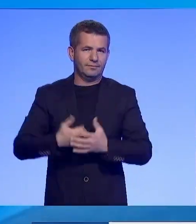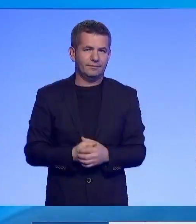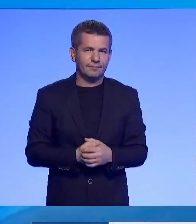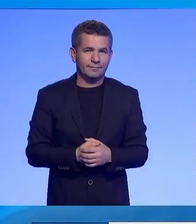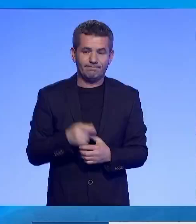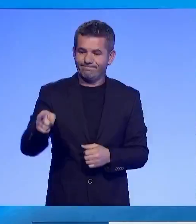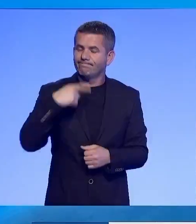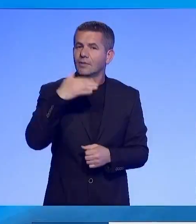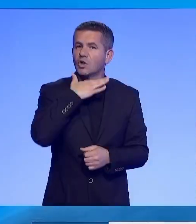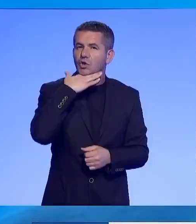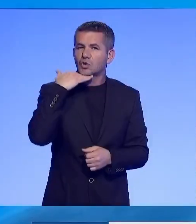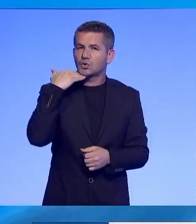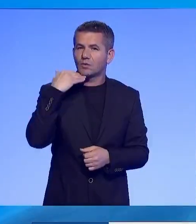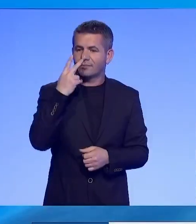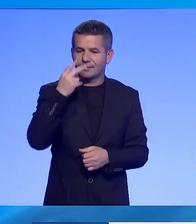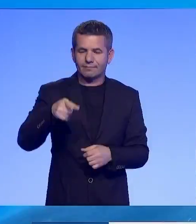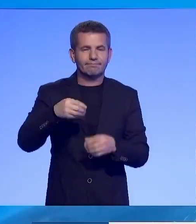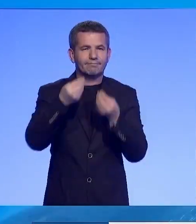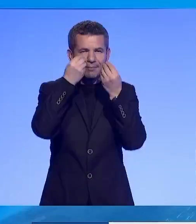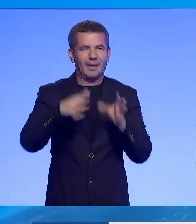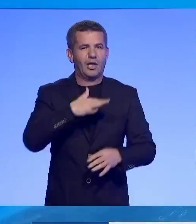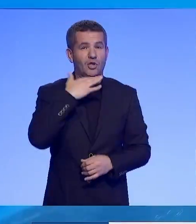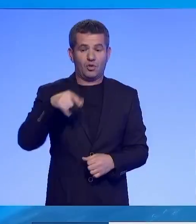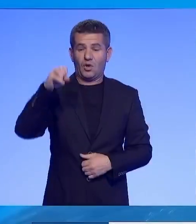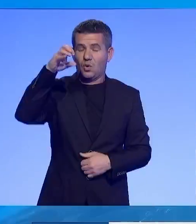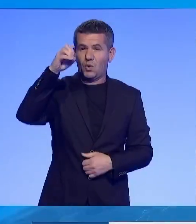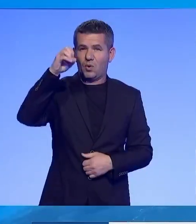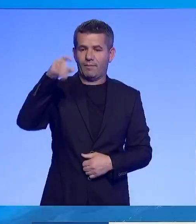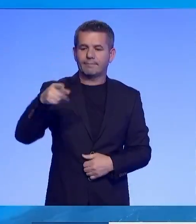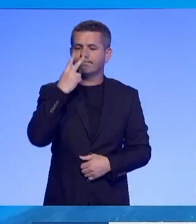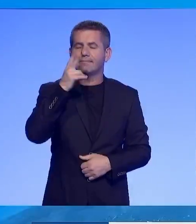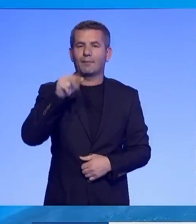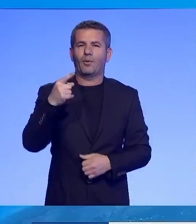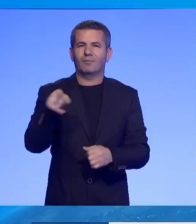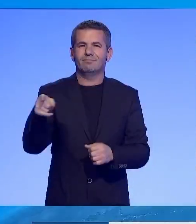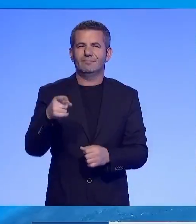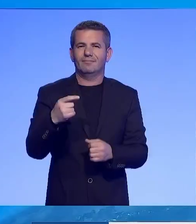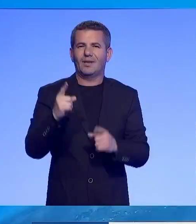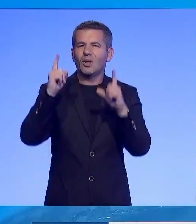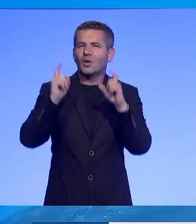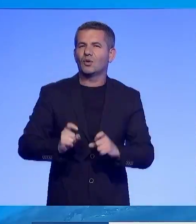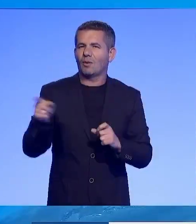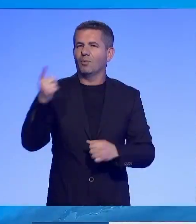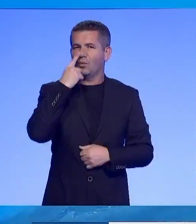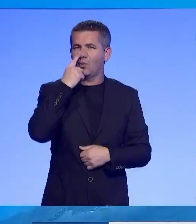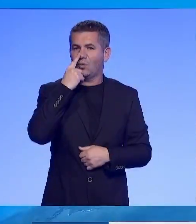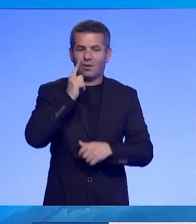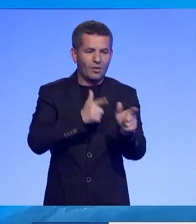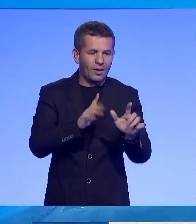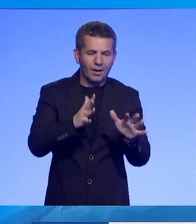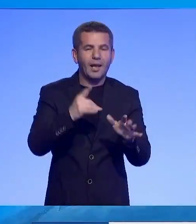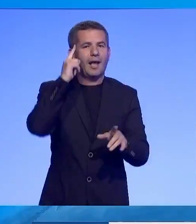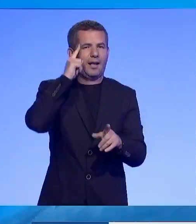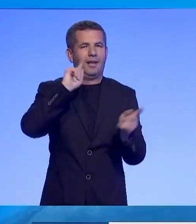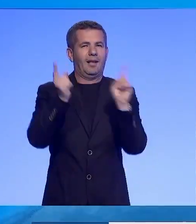A i thasë se shënjëstrimi infrastrukturës energetikën nga Rusia është një shajnë dopsie pas i forësat ruse nuk arinë të bëjnë shumë në teren në vijën e